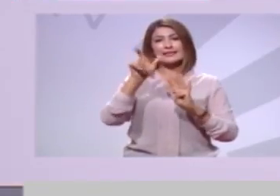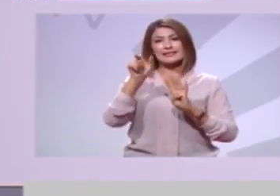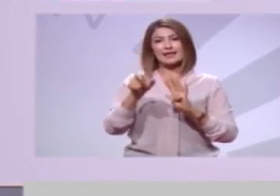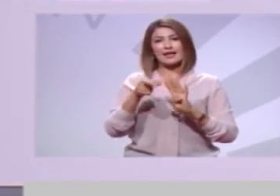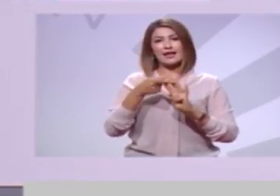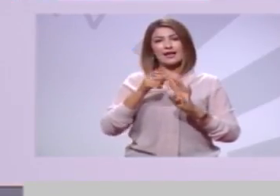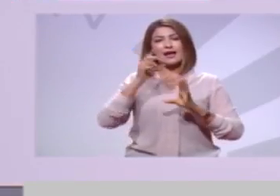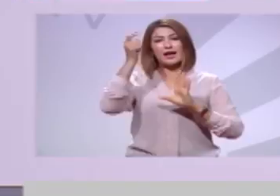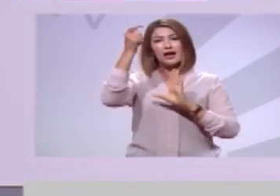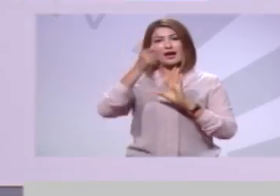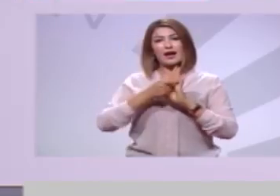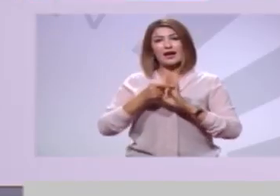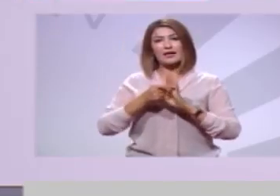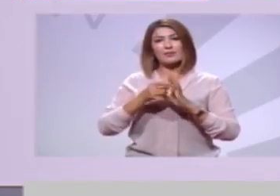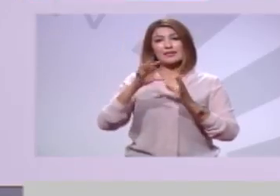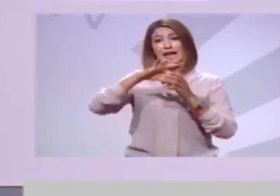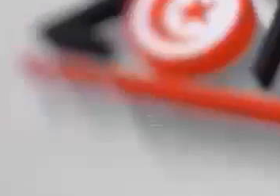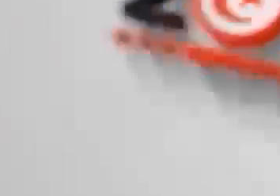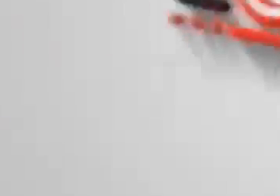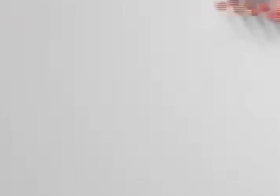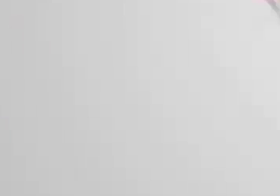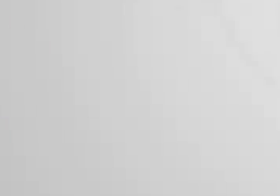قايمة المنظار أحسن ما تختار